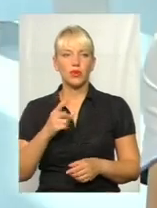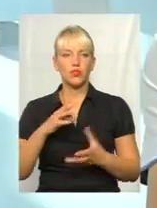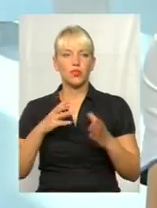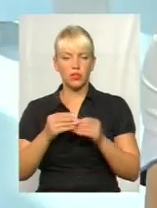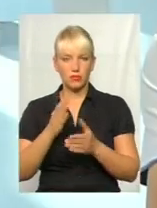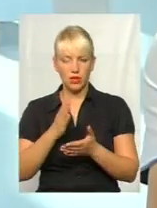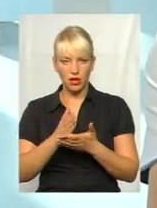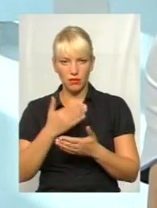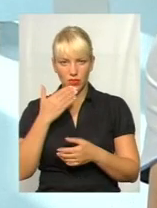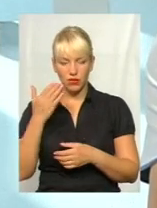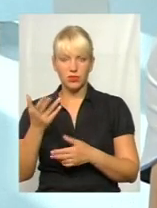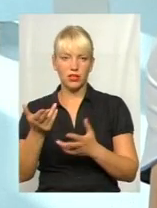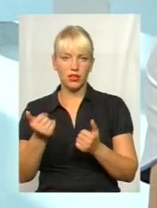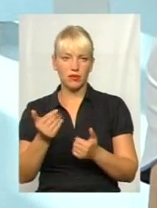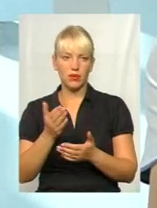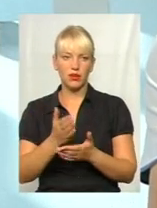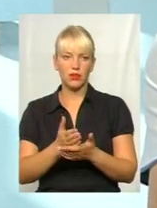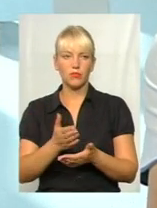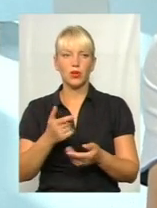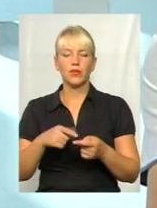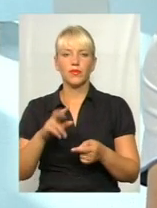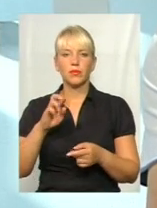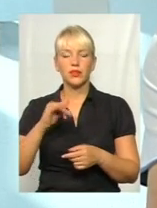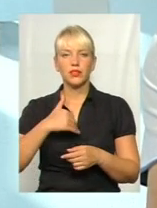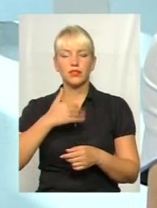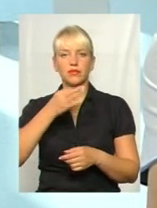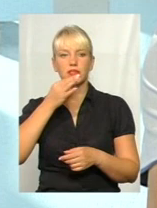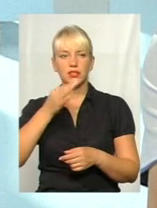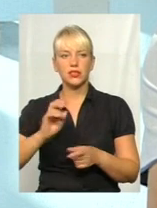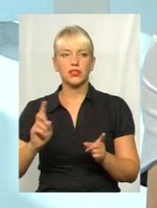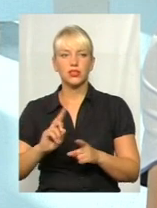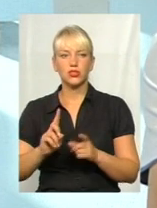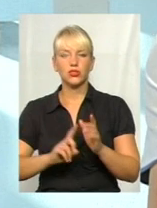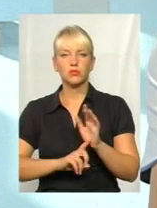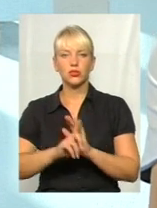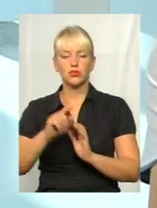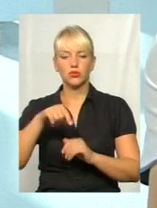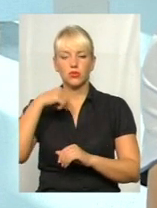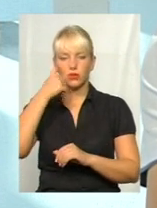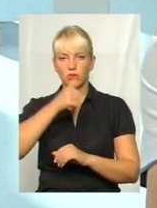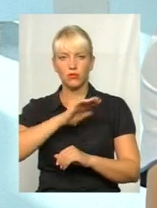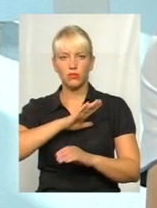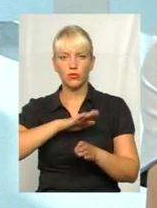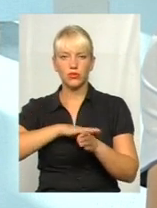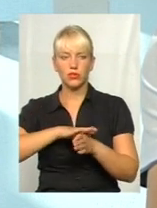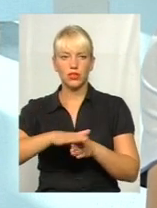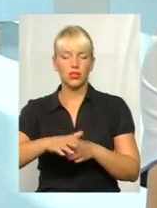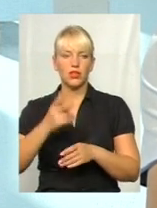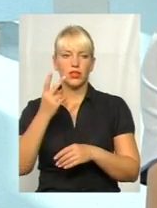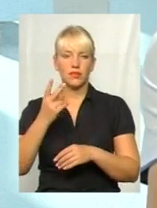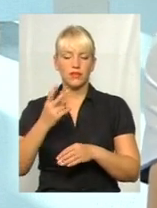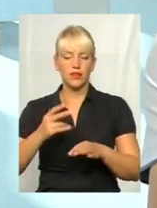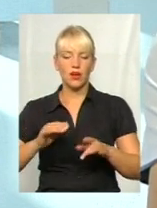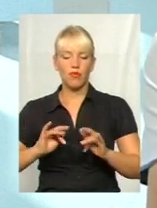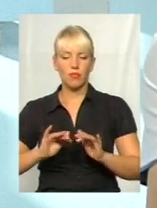Ми маємо перші результати, тільки я хотів би відзначити, що з початку цього року було здійснено дві операції, нами проведено,